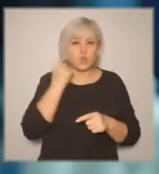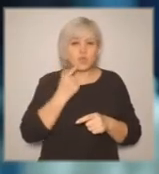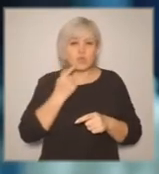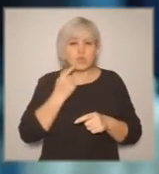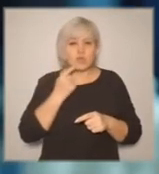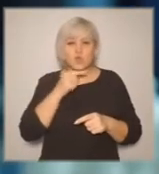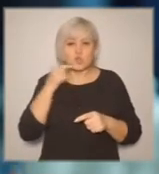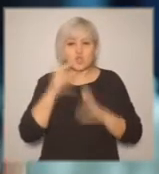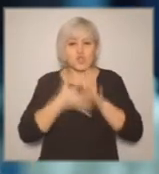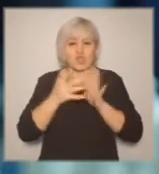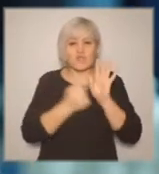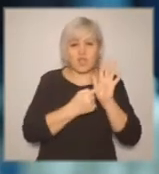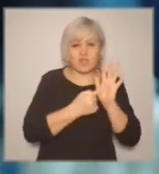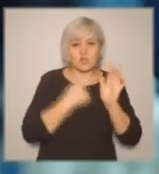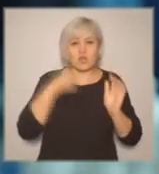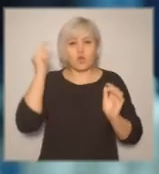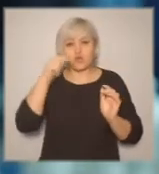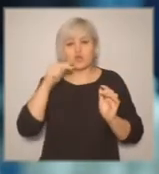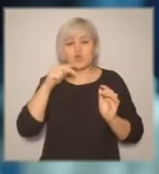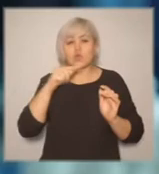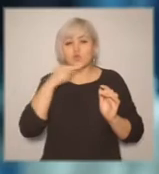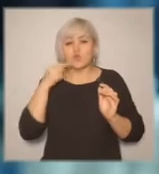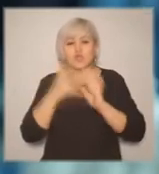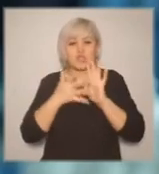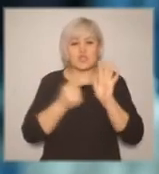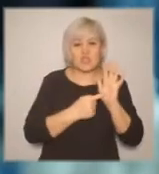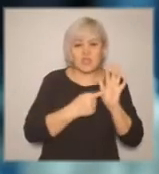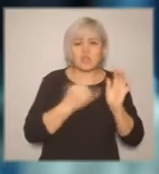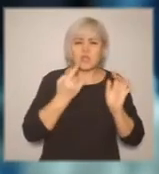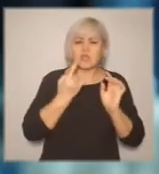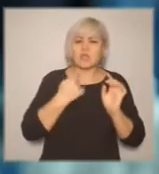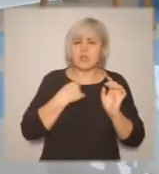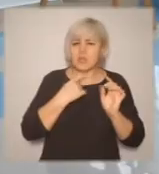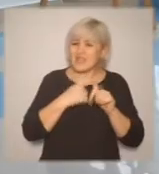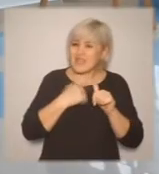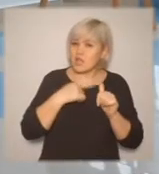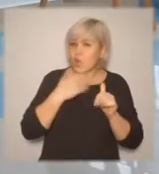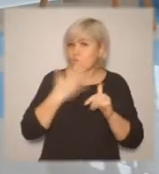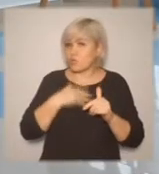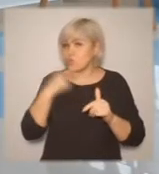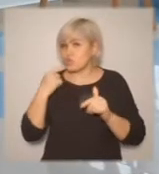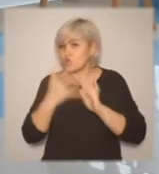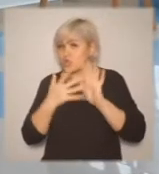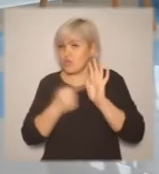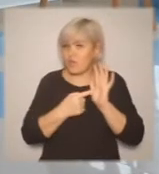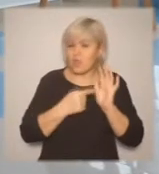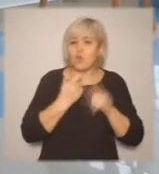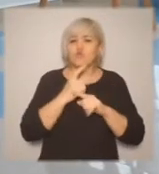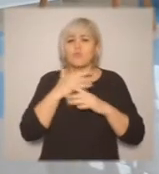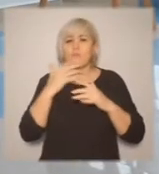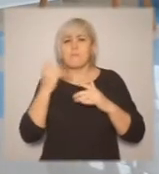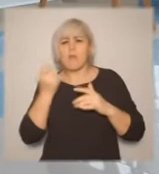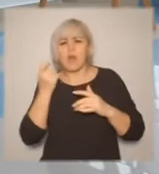язык. Ну, очень мало, на самом деле, что осталось в памяти. Так вот прям какие-то отдельные жесты, например, жест